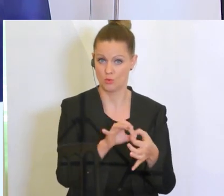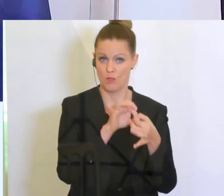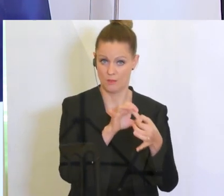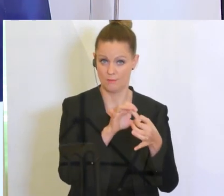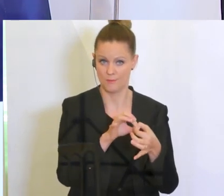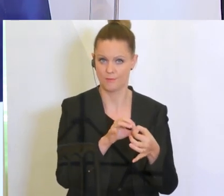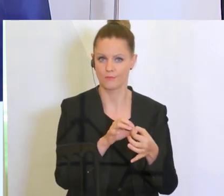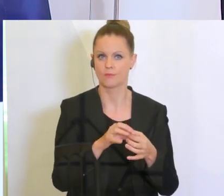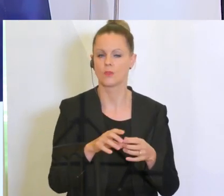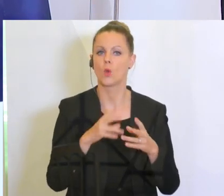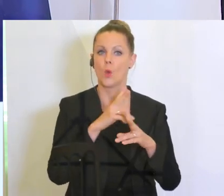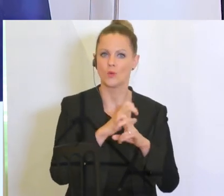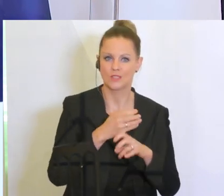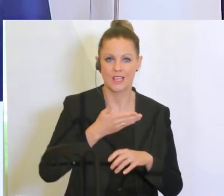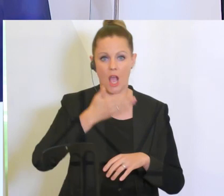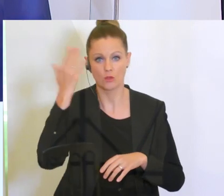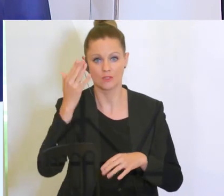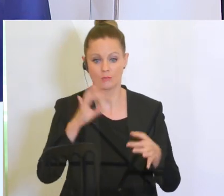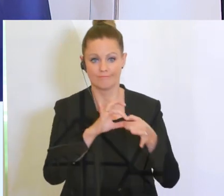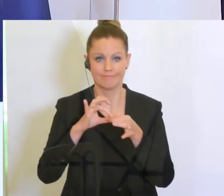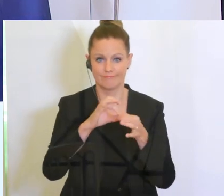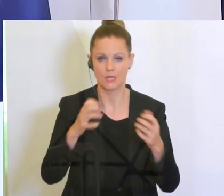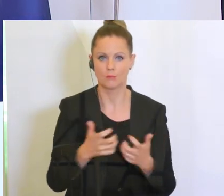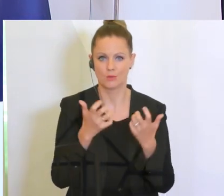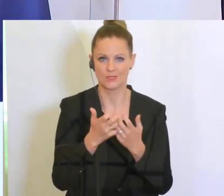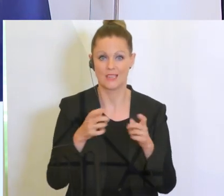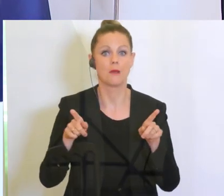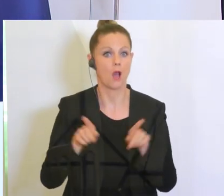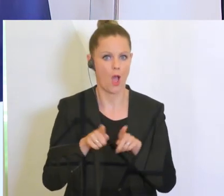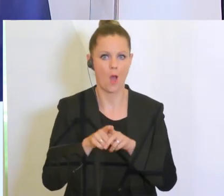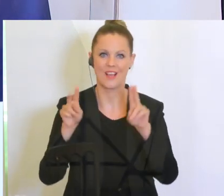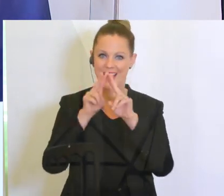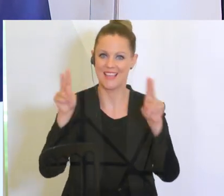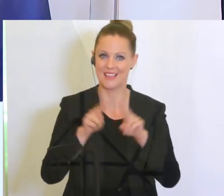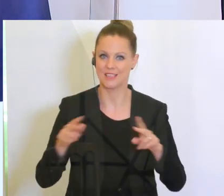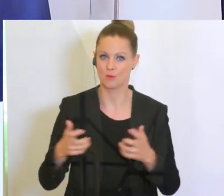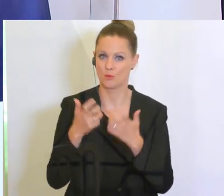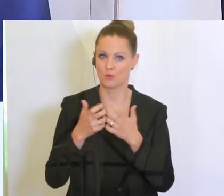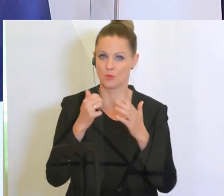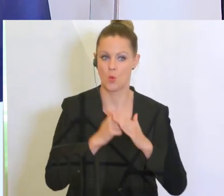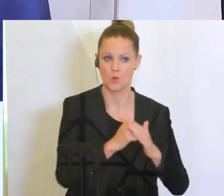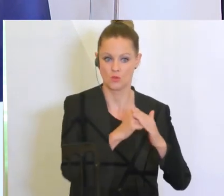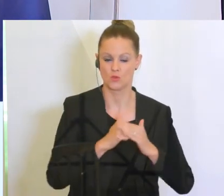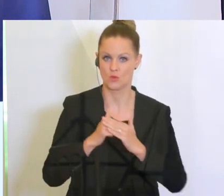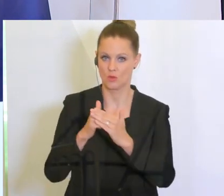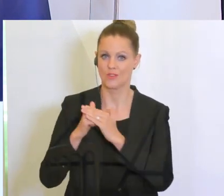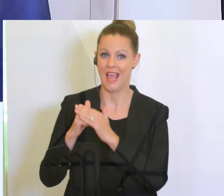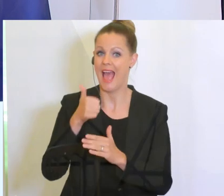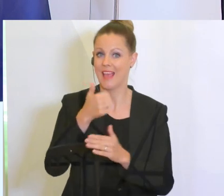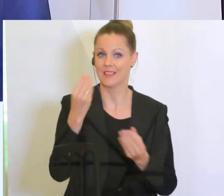österreich-ausländische Produktionen und auch internationale Produktionen. Aber sie haben alles eines